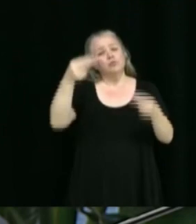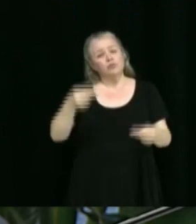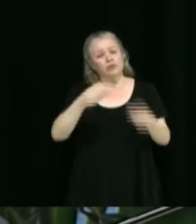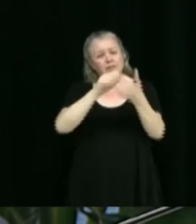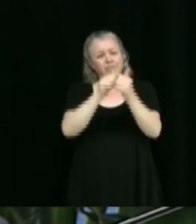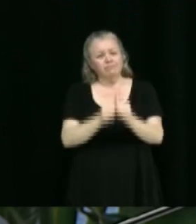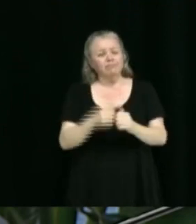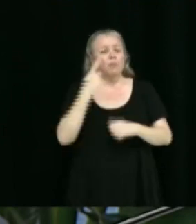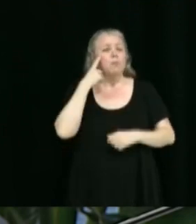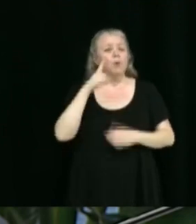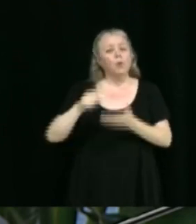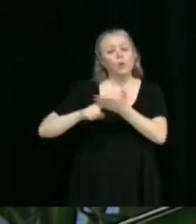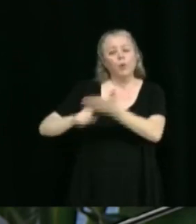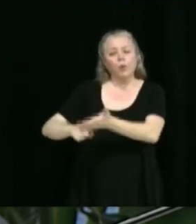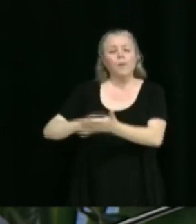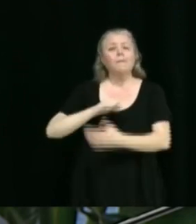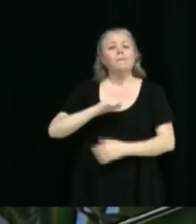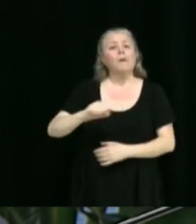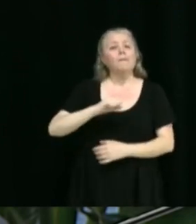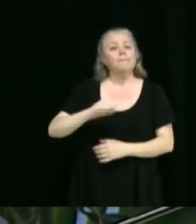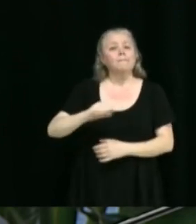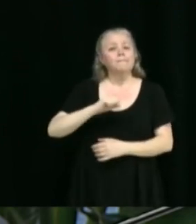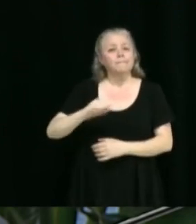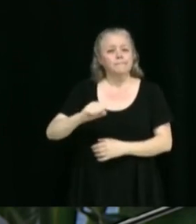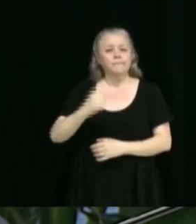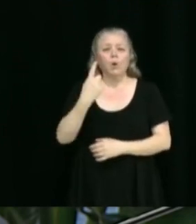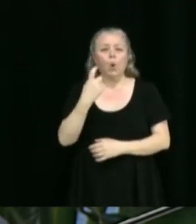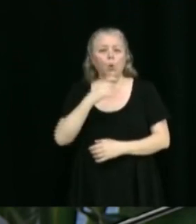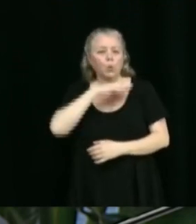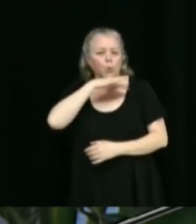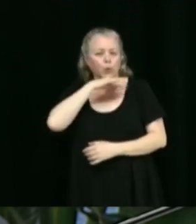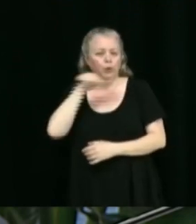mise à niveau des pompes d'eau brute pour un montant de 6 000 $.